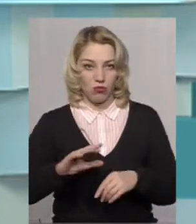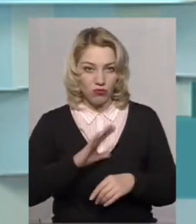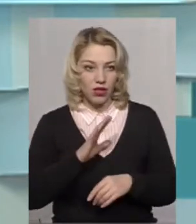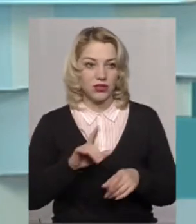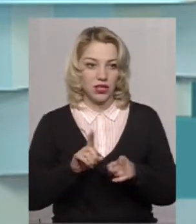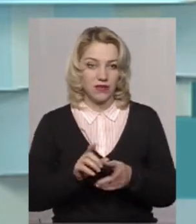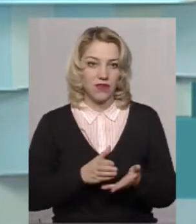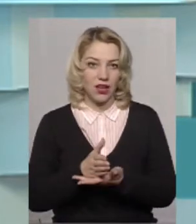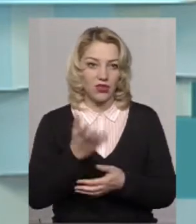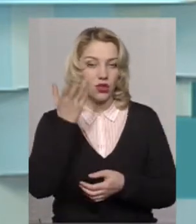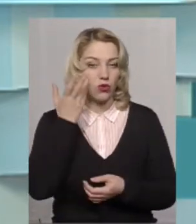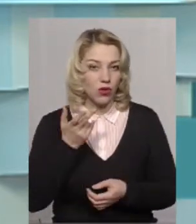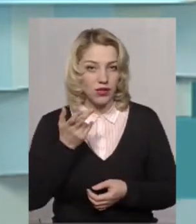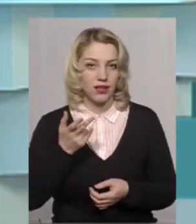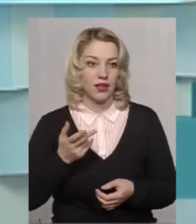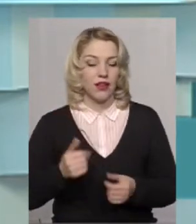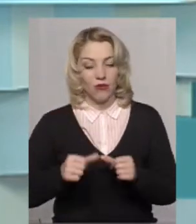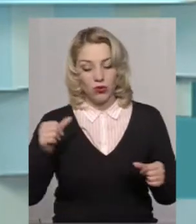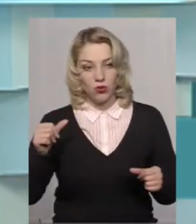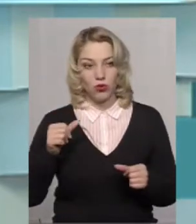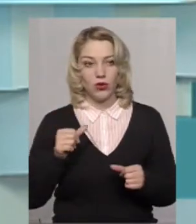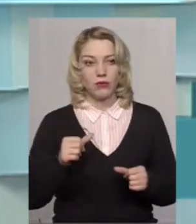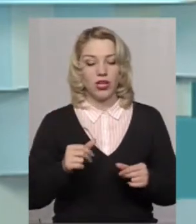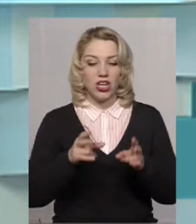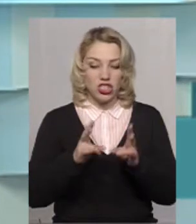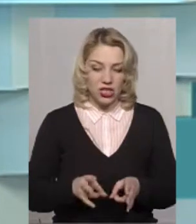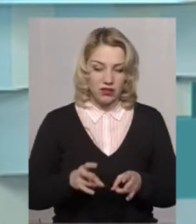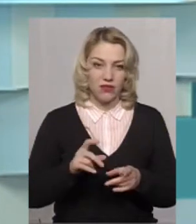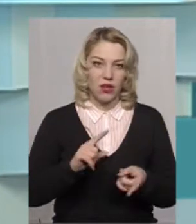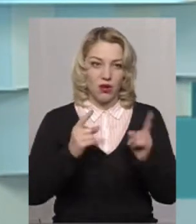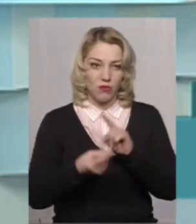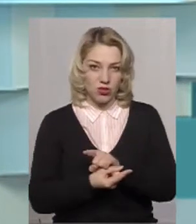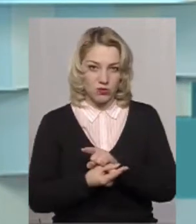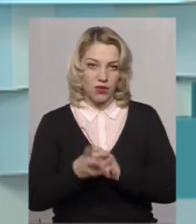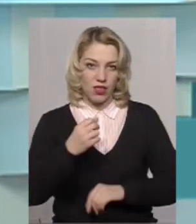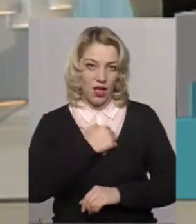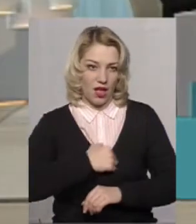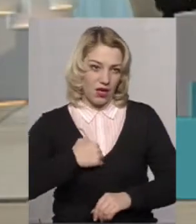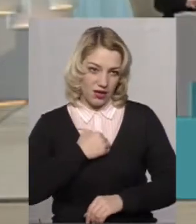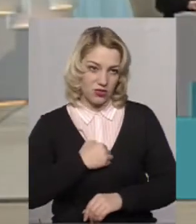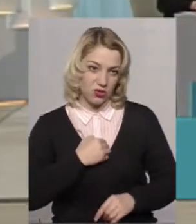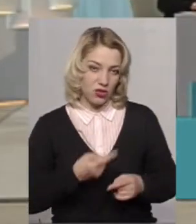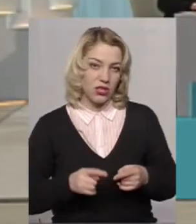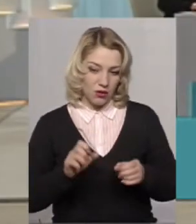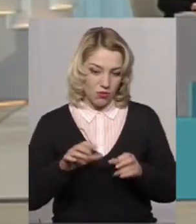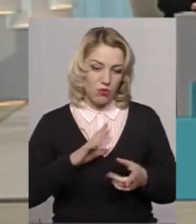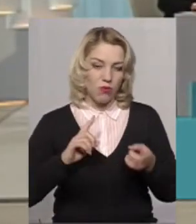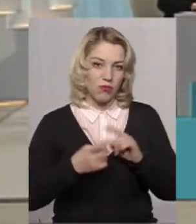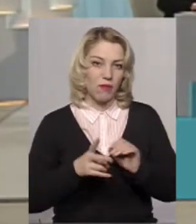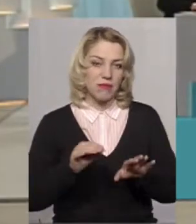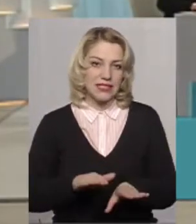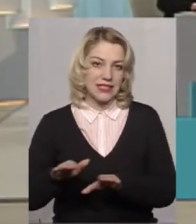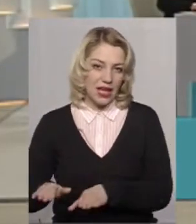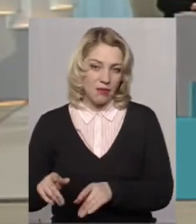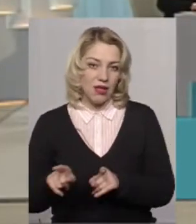такі варіанти, коли в минулому жертва може стати і агресором. Помінятися місцями. помінятися місцями.